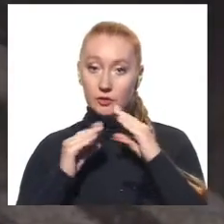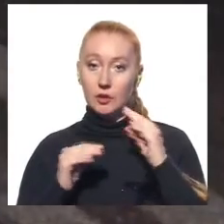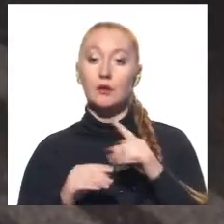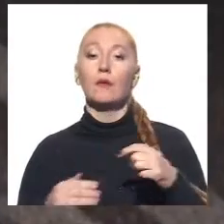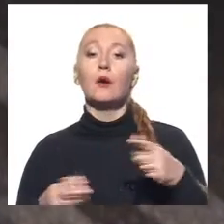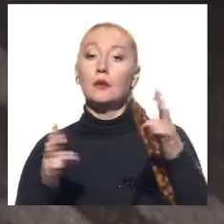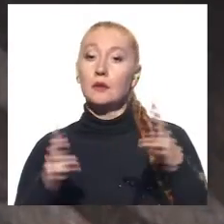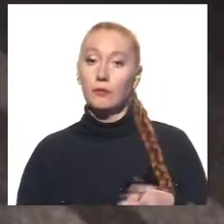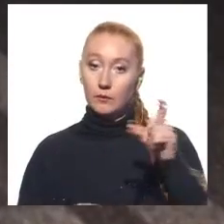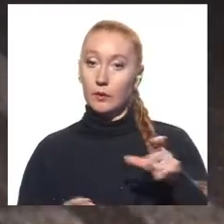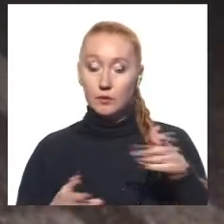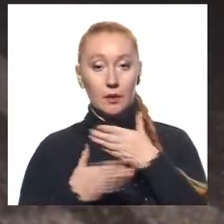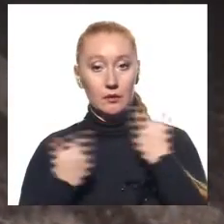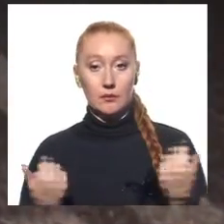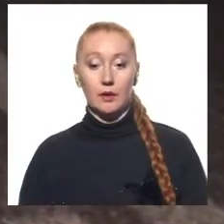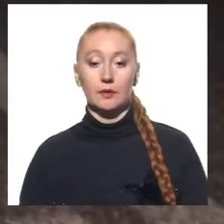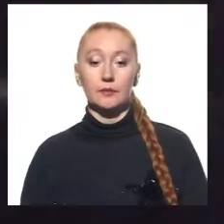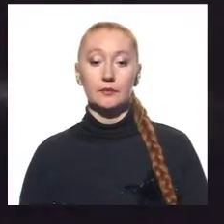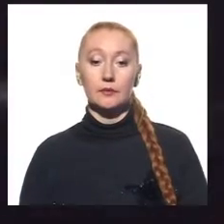Травмованих унаслідок аварії немає.